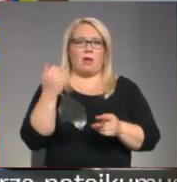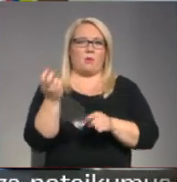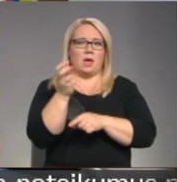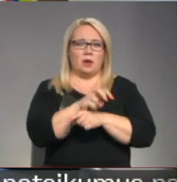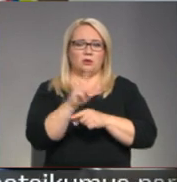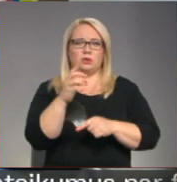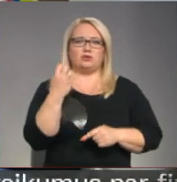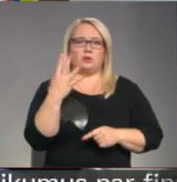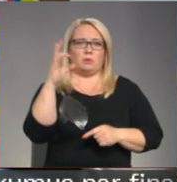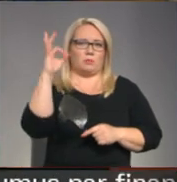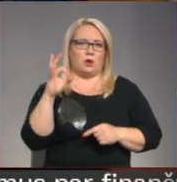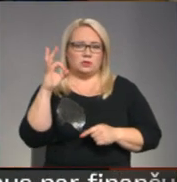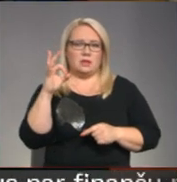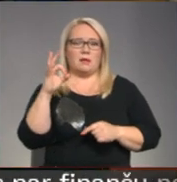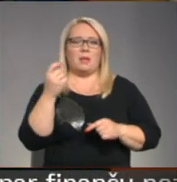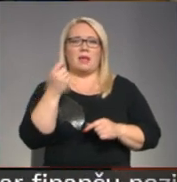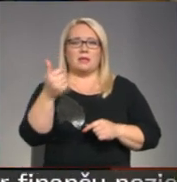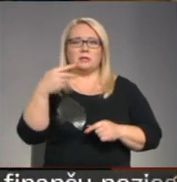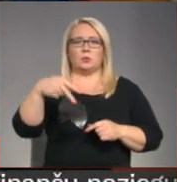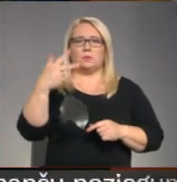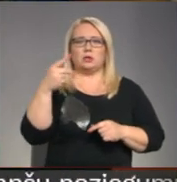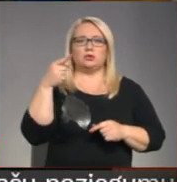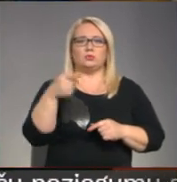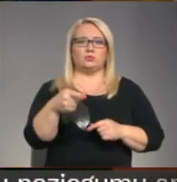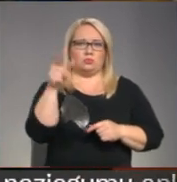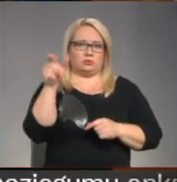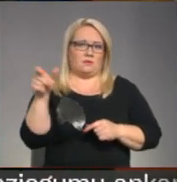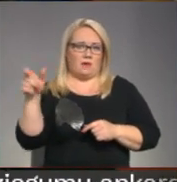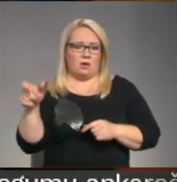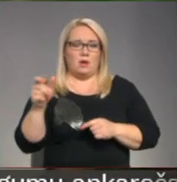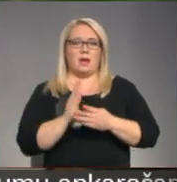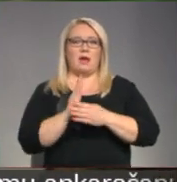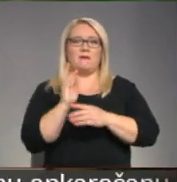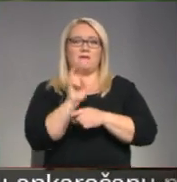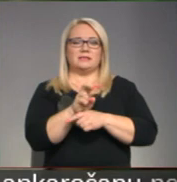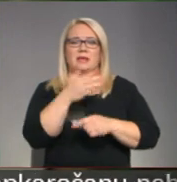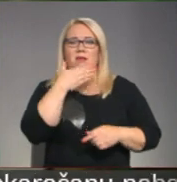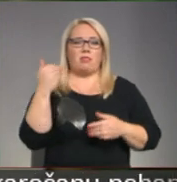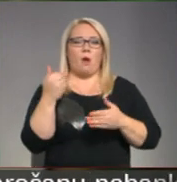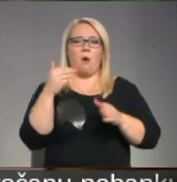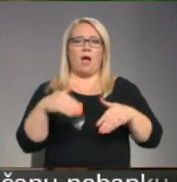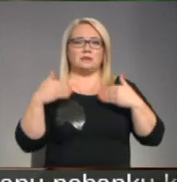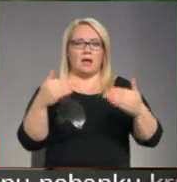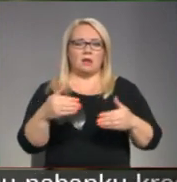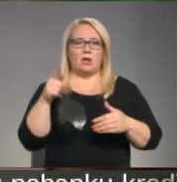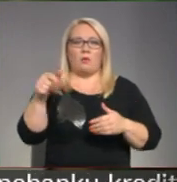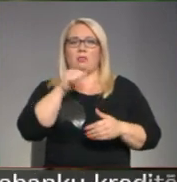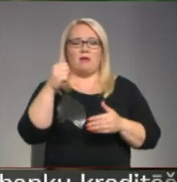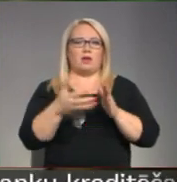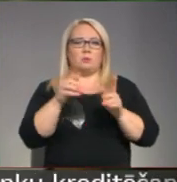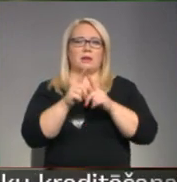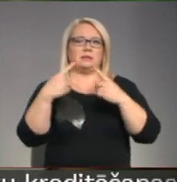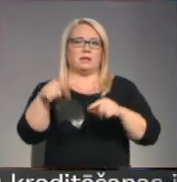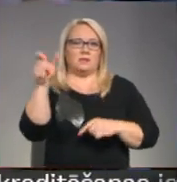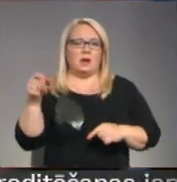14%, jeb gadu 23 tūkstoši. Ja vizīte nav atcelta, to nevar izmantot citi pacienti,